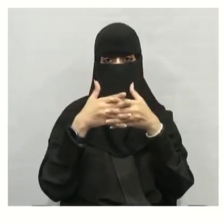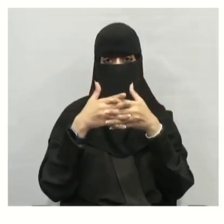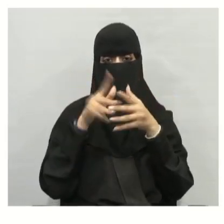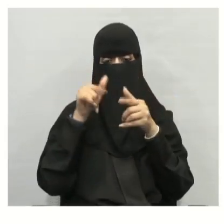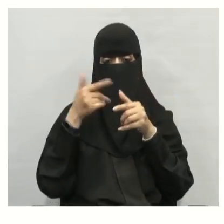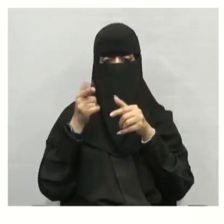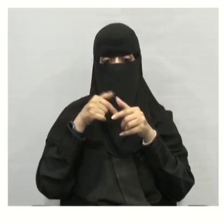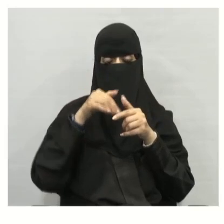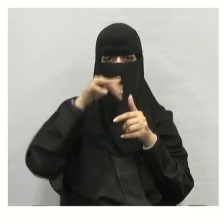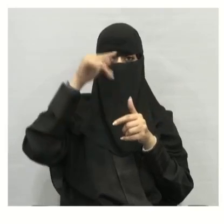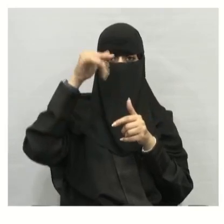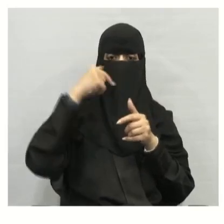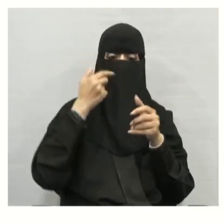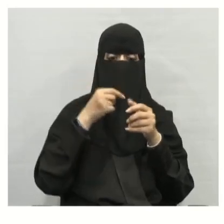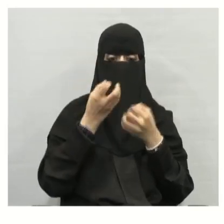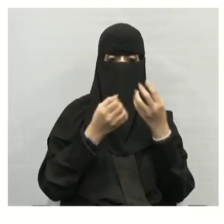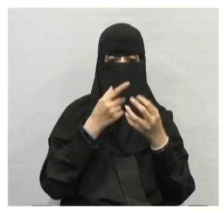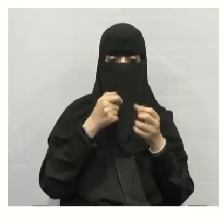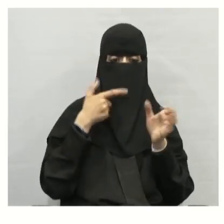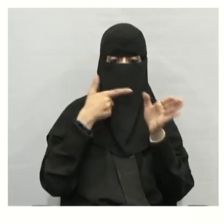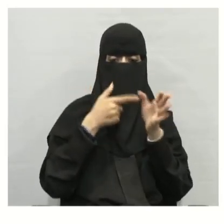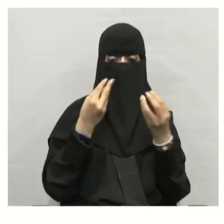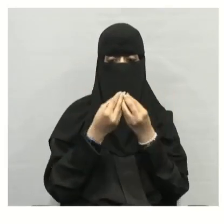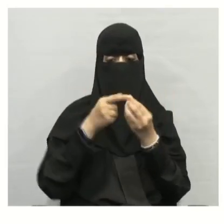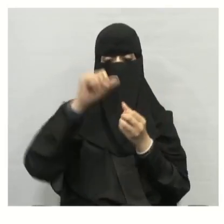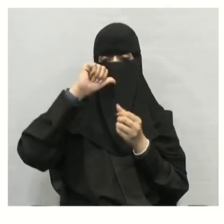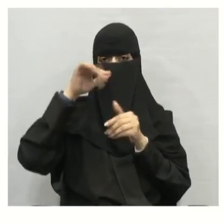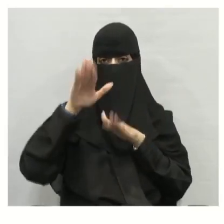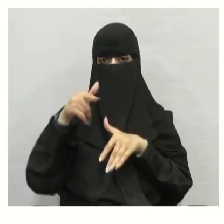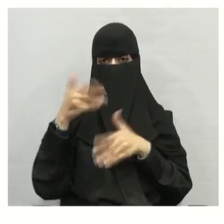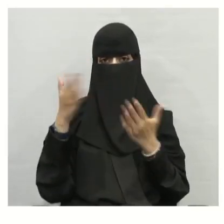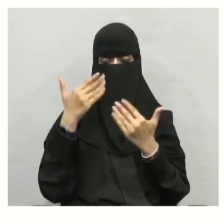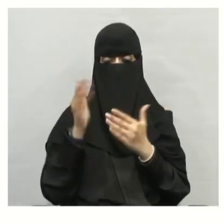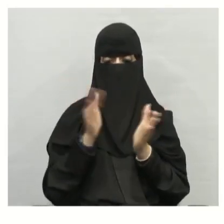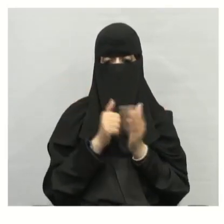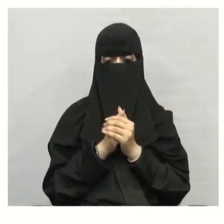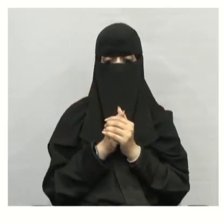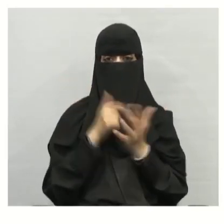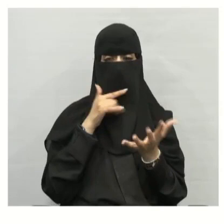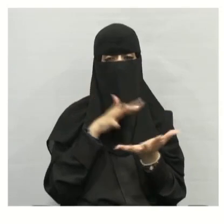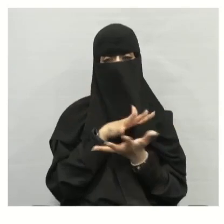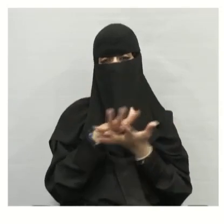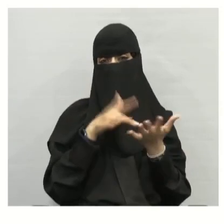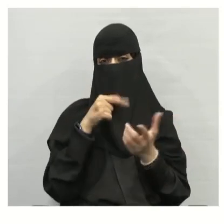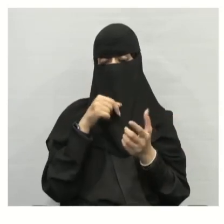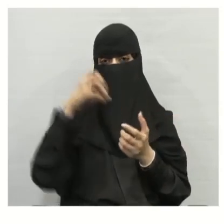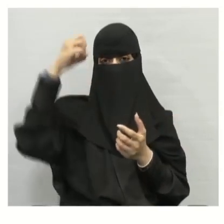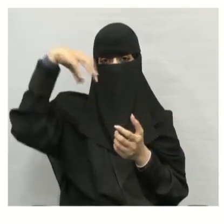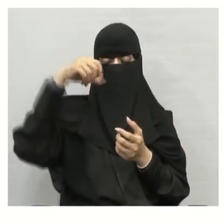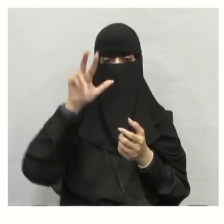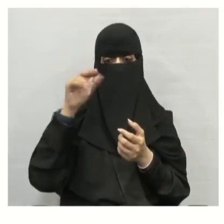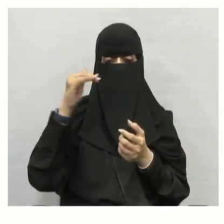المتصاعدة عن حرق الوقود مع الماء الموجود في الهواء أضرار المطر الحمضي